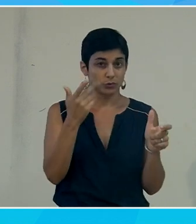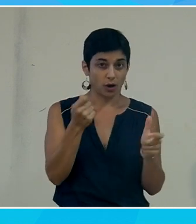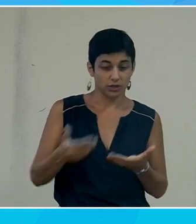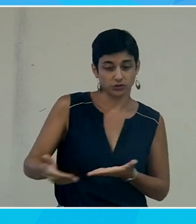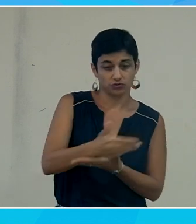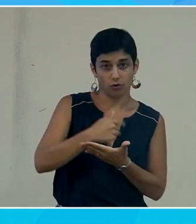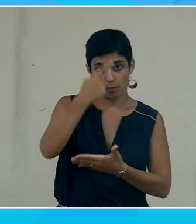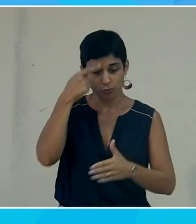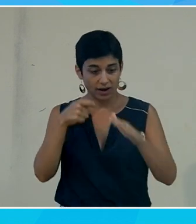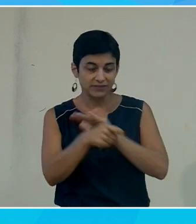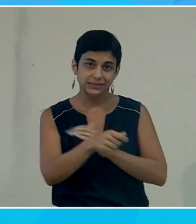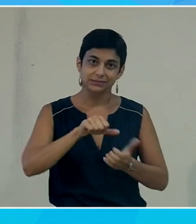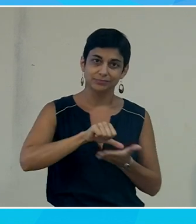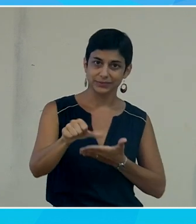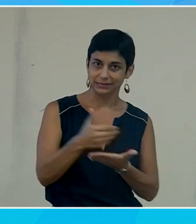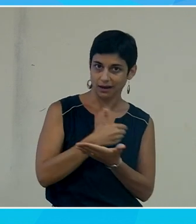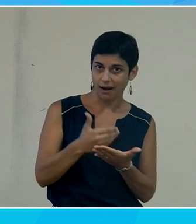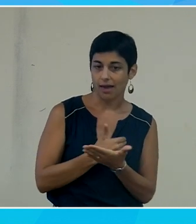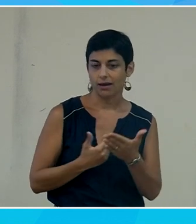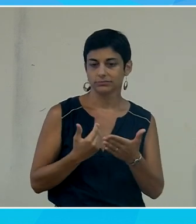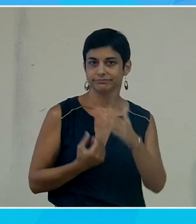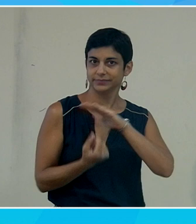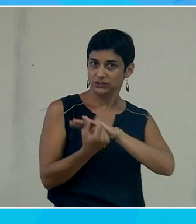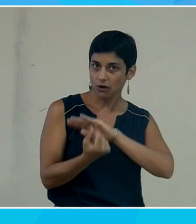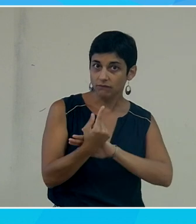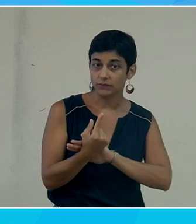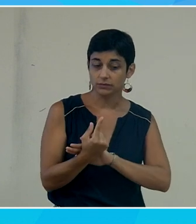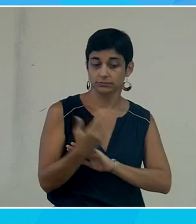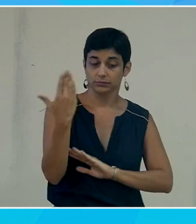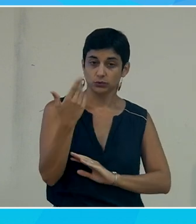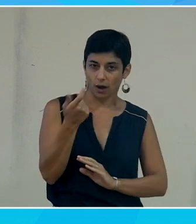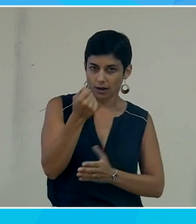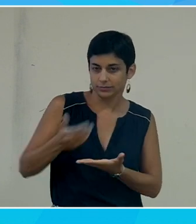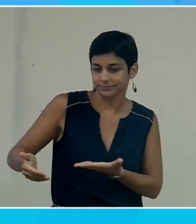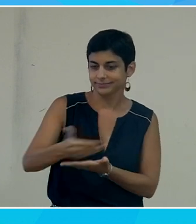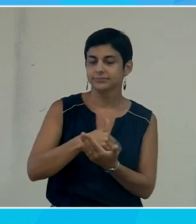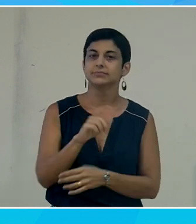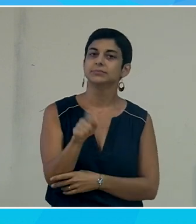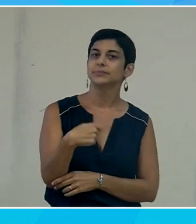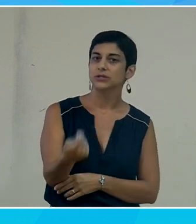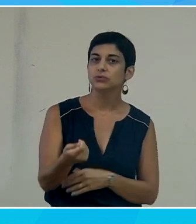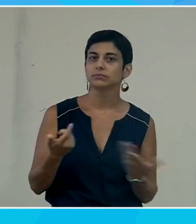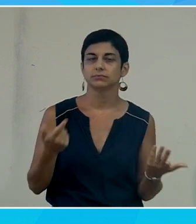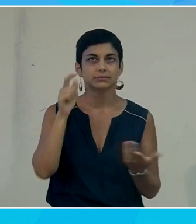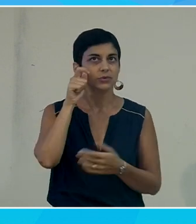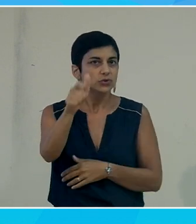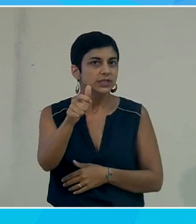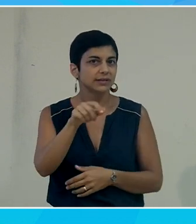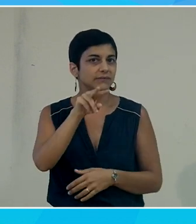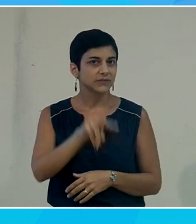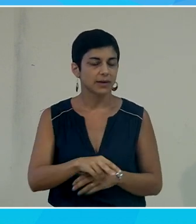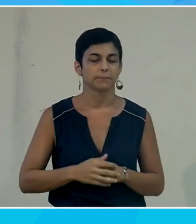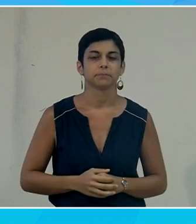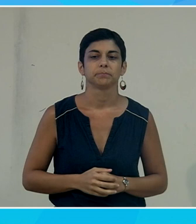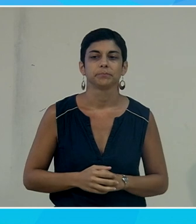réinvestir, payer ses collaborateurs, innover. Elle a besoin effectivement de ça. Donc, c'est effectivement un sujet de cette